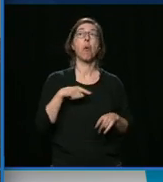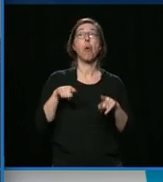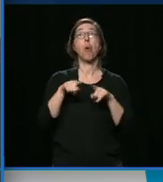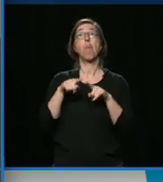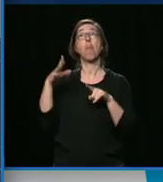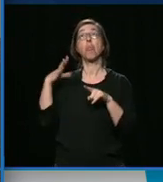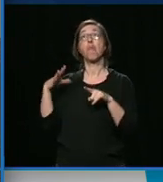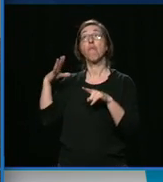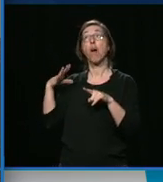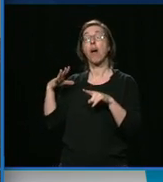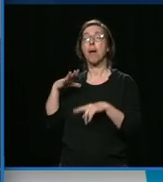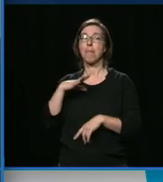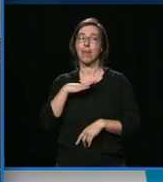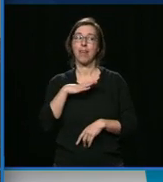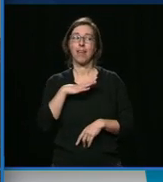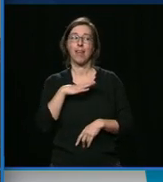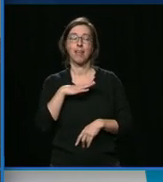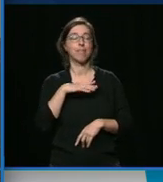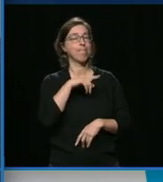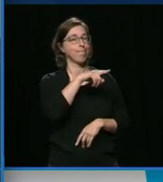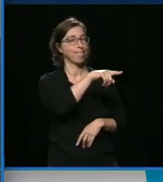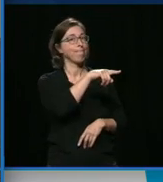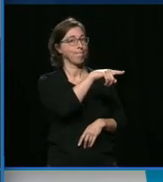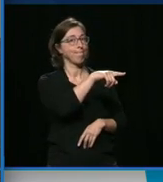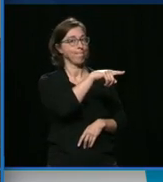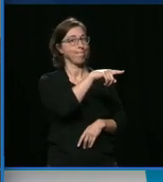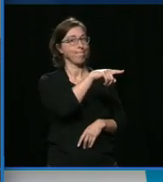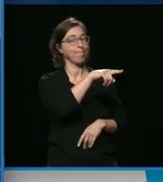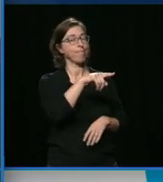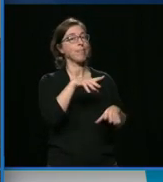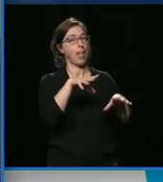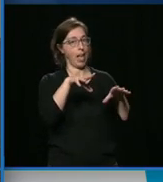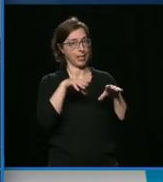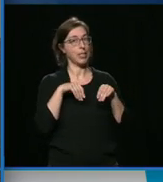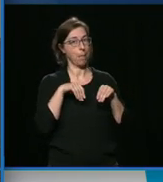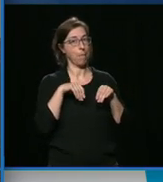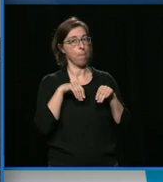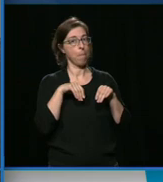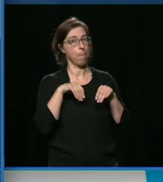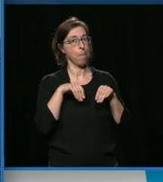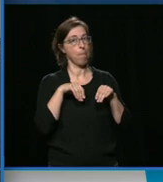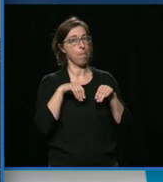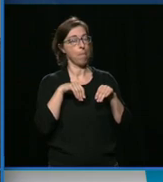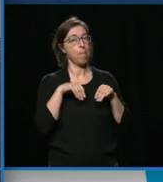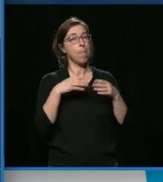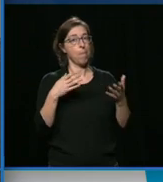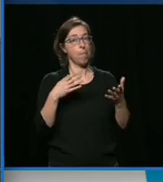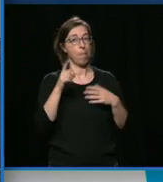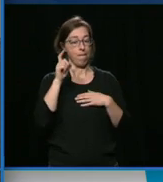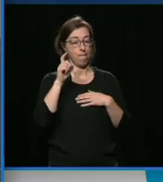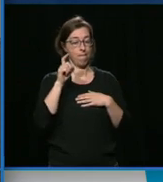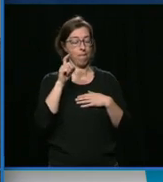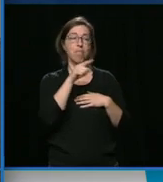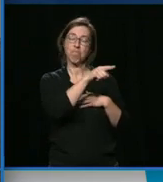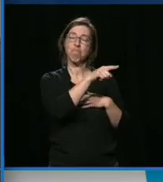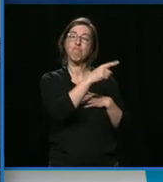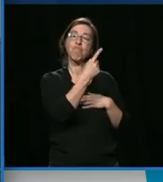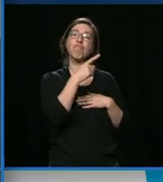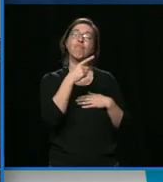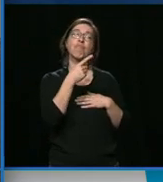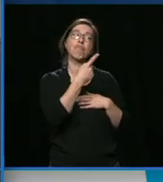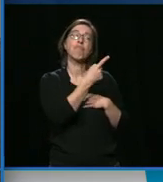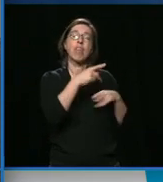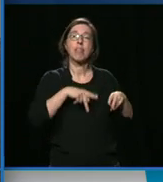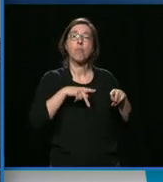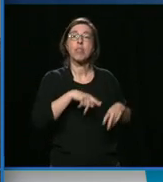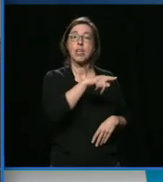pour du transport collectif centre-ville à centre-ville dans un tunnel. Bon, je sais que